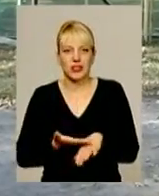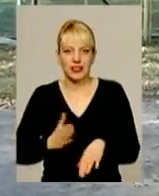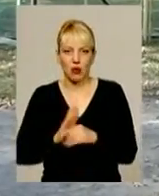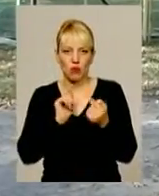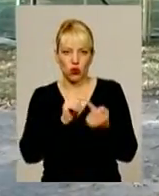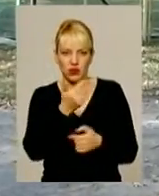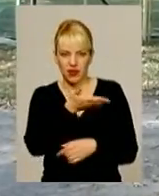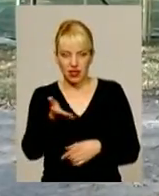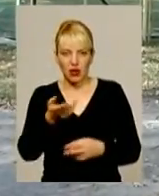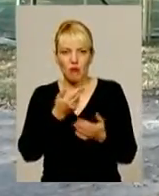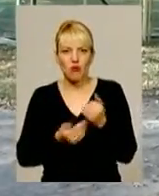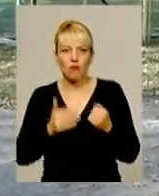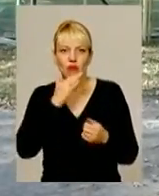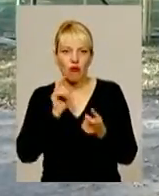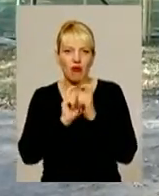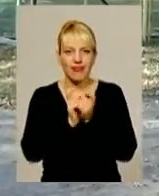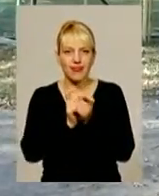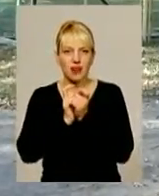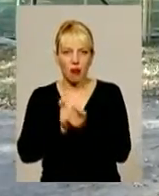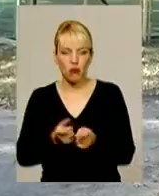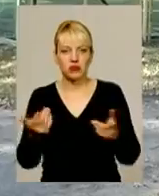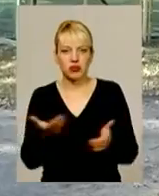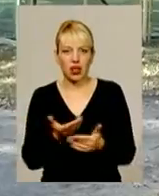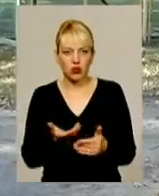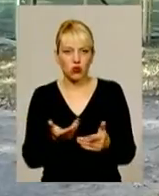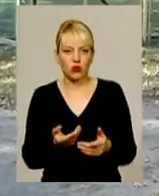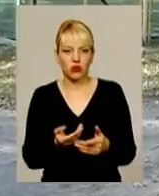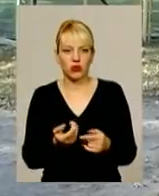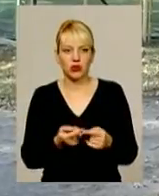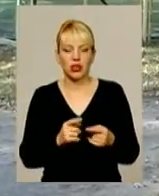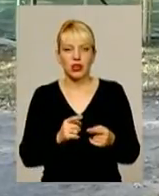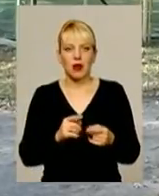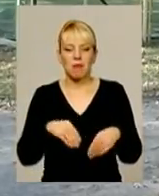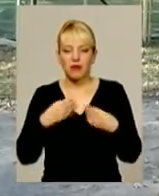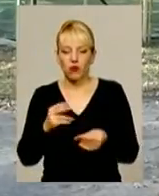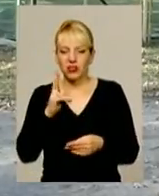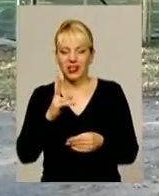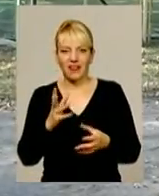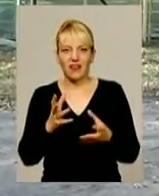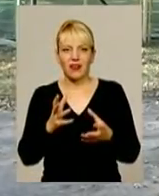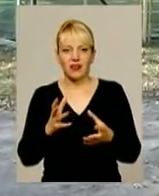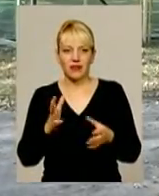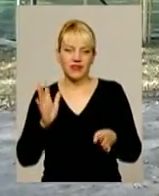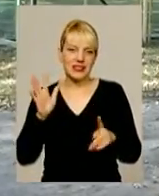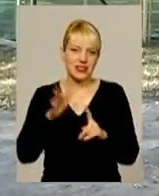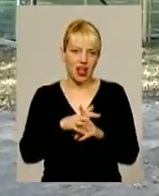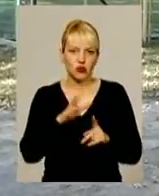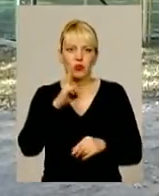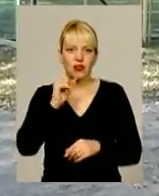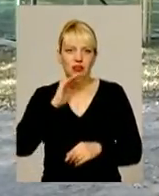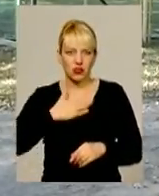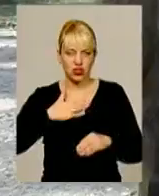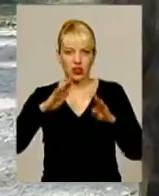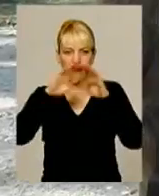Проіграємо дуже багато єдиноборств, які приводять взяти у наших ворот. Це треба час, час, щоб вони